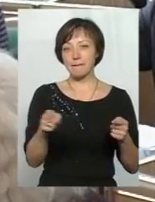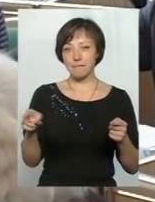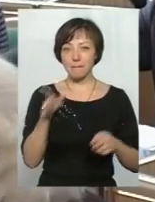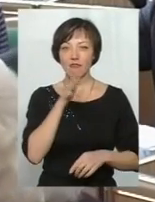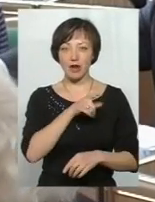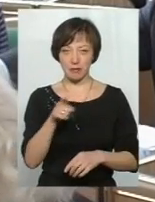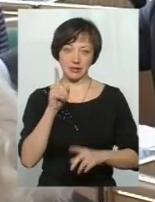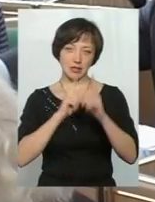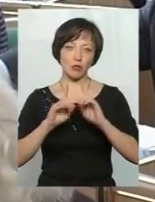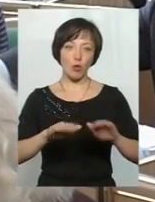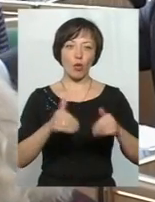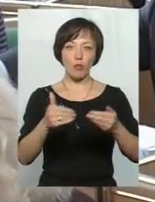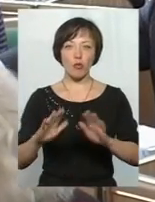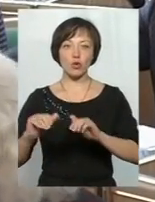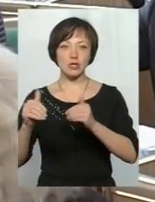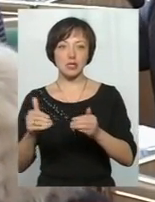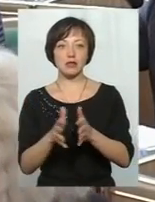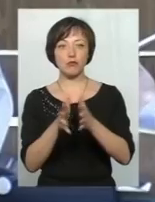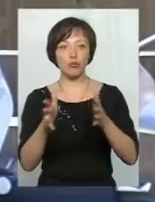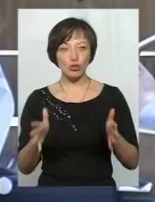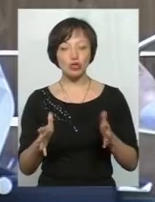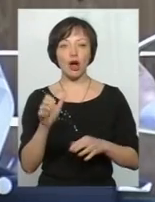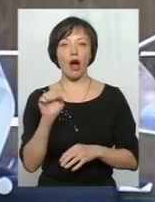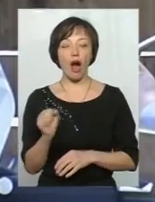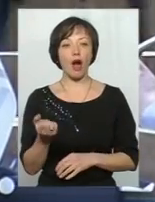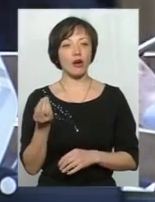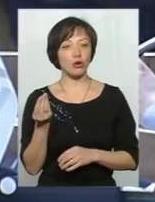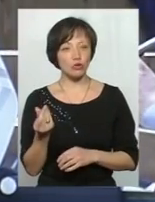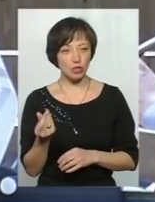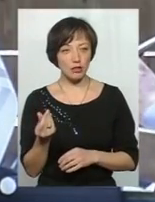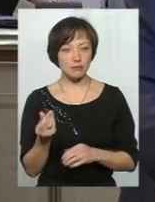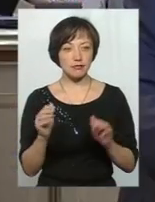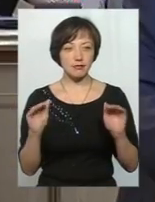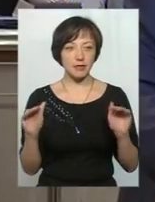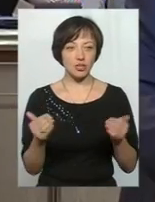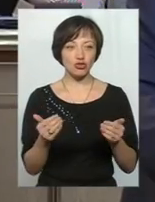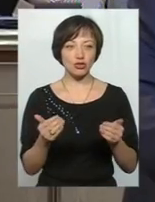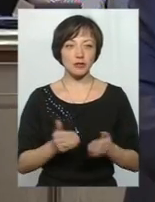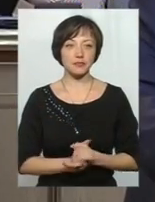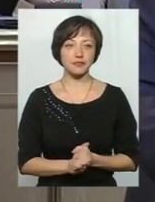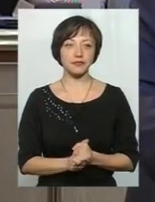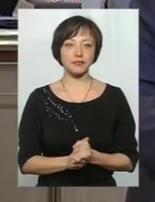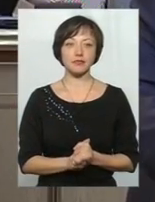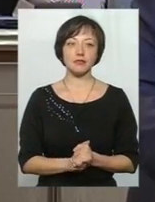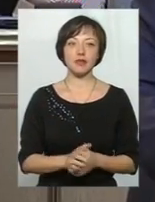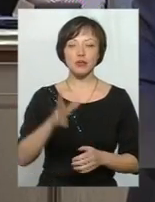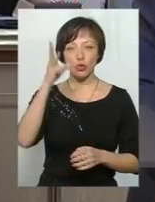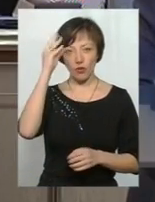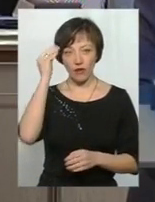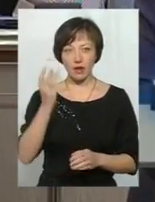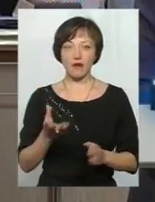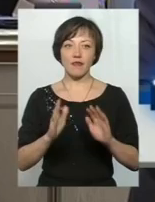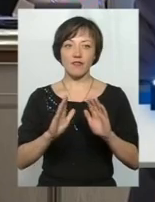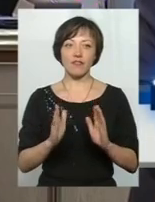Адже пропозицій з кожним роком все більше, а грошей все менше. З врахуванням внесених пропозицій, віддаткова